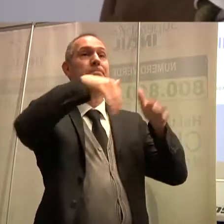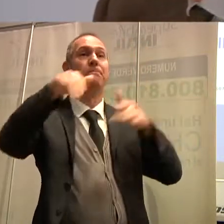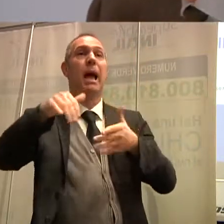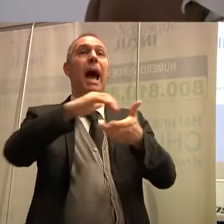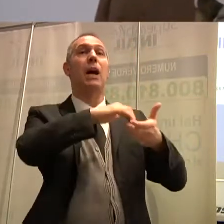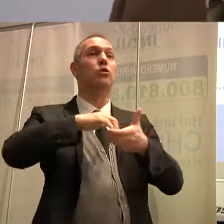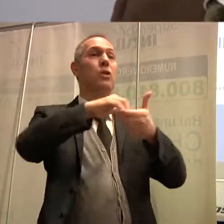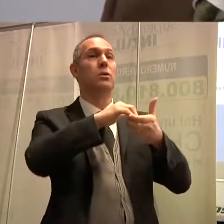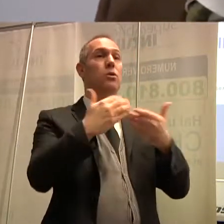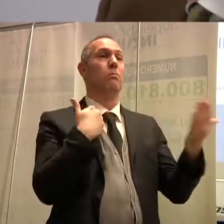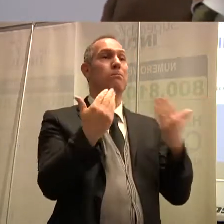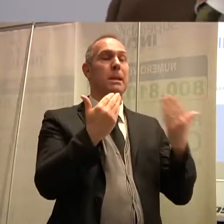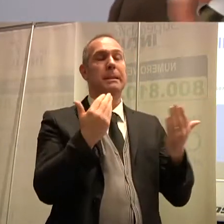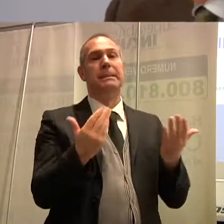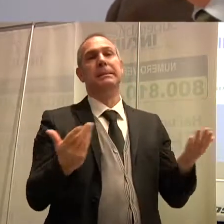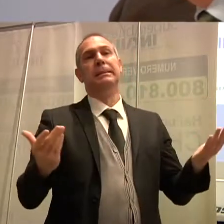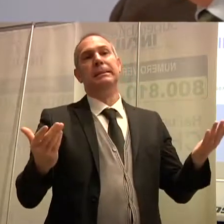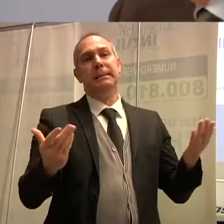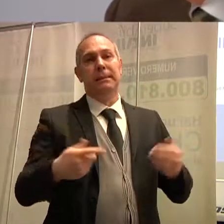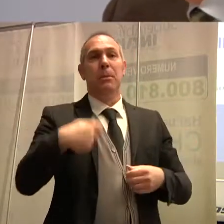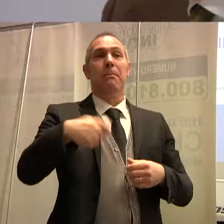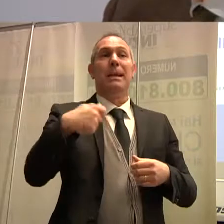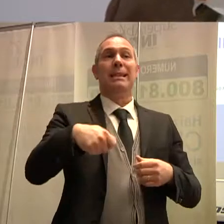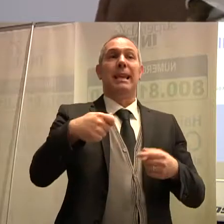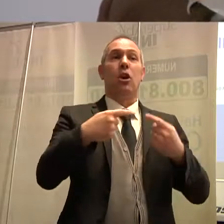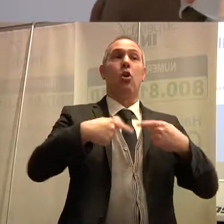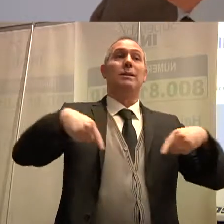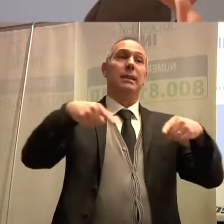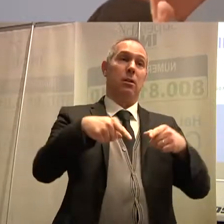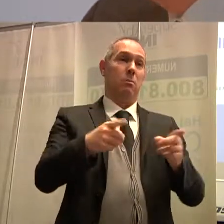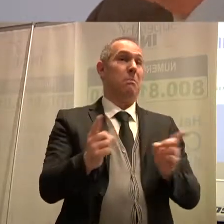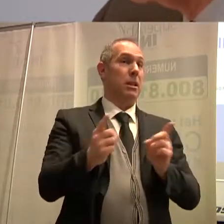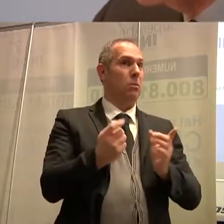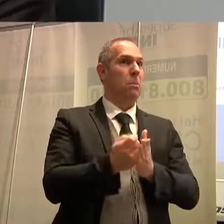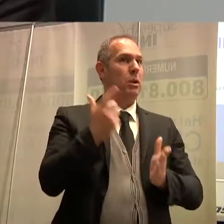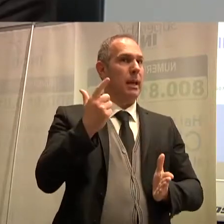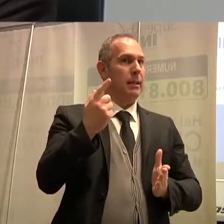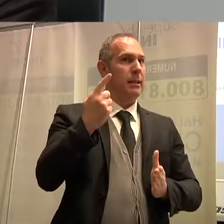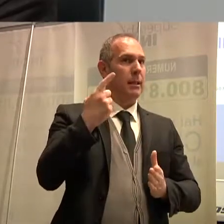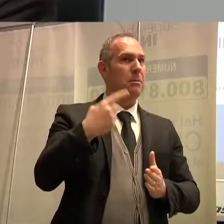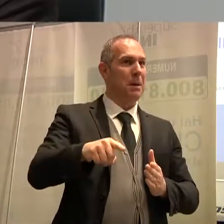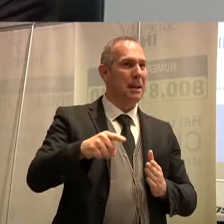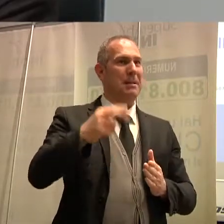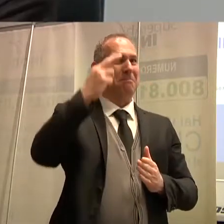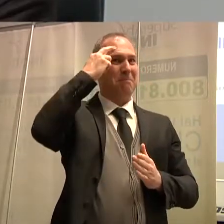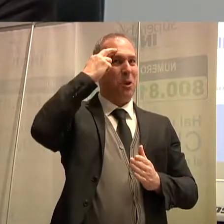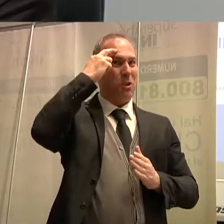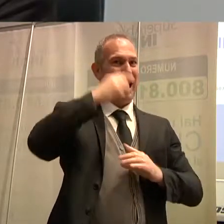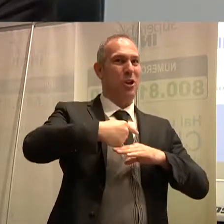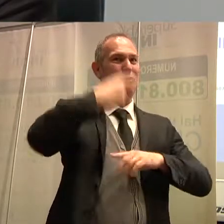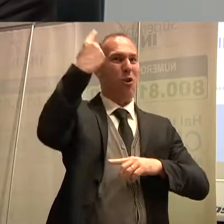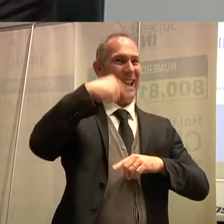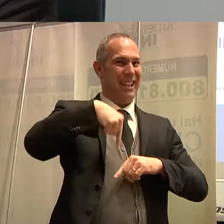Questo è sembrato appunto alla Presidenza del Consiglio un momento importante anche per celebrare, fra virgolette, questa giornata. Comunque